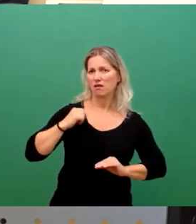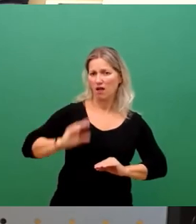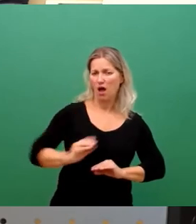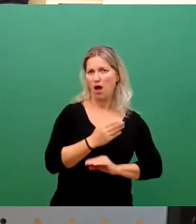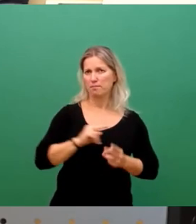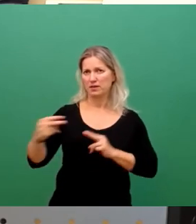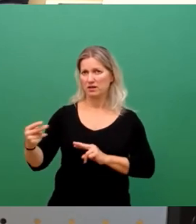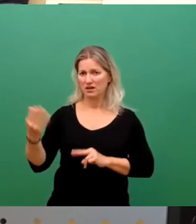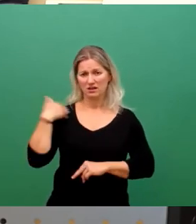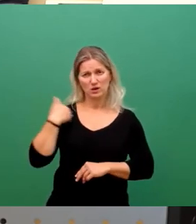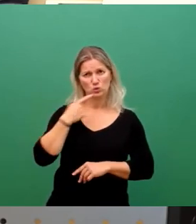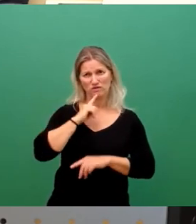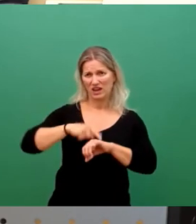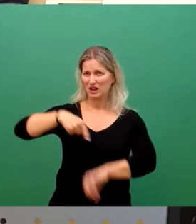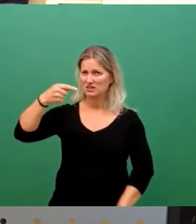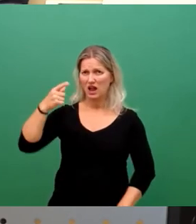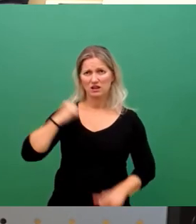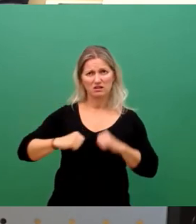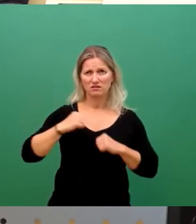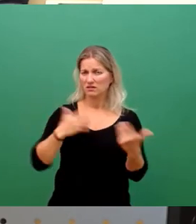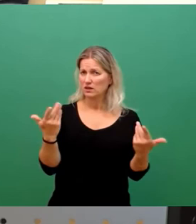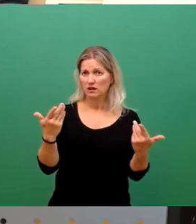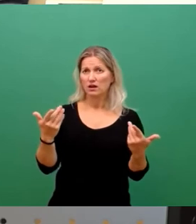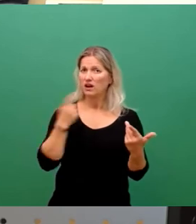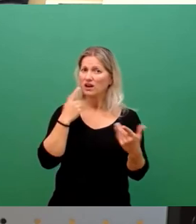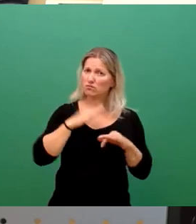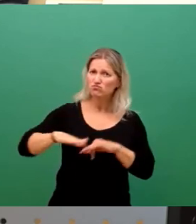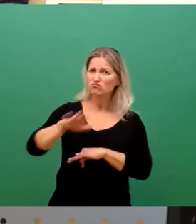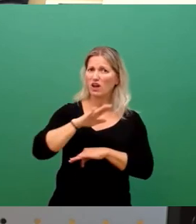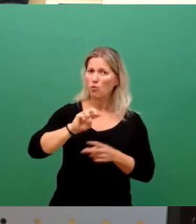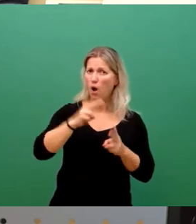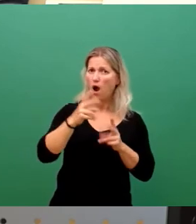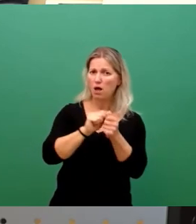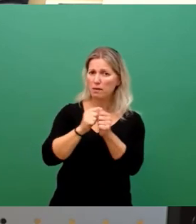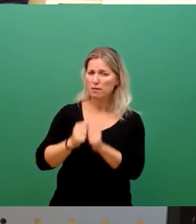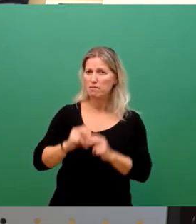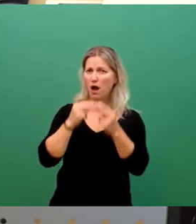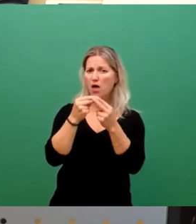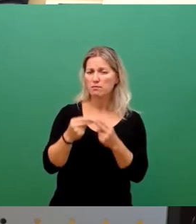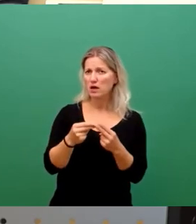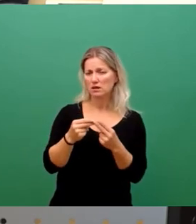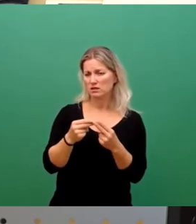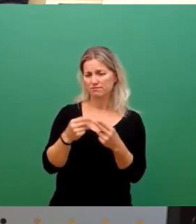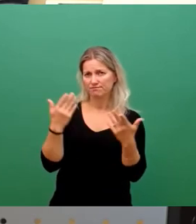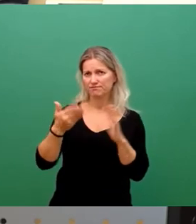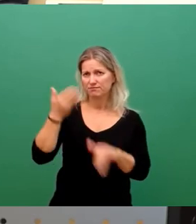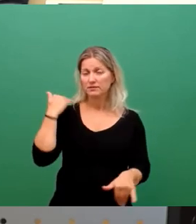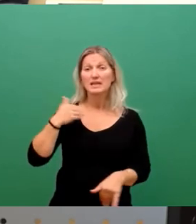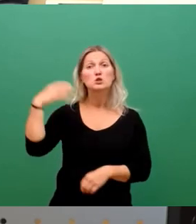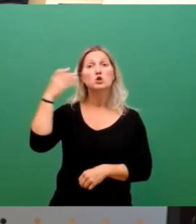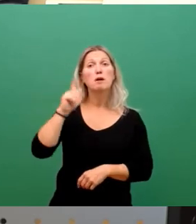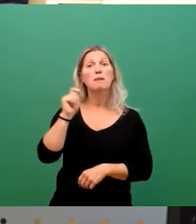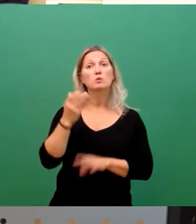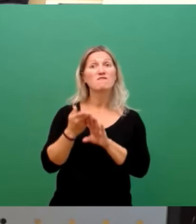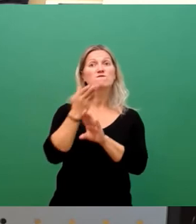ist hier verstrichen, um flächendeckende Infrastrukturen zu etablieren. Vor der Sommerpause hatten wir hier im Stadtrat die